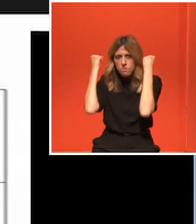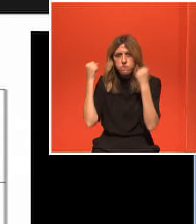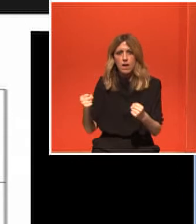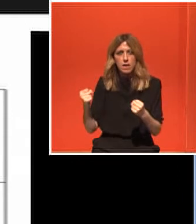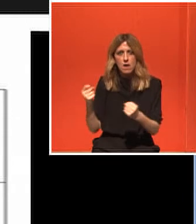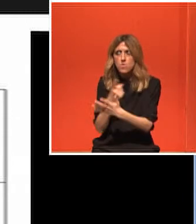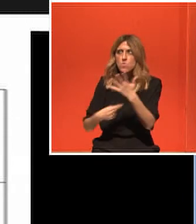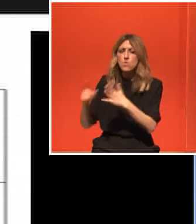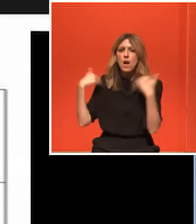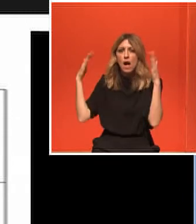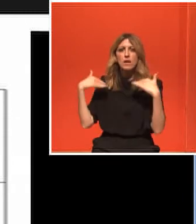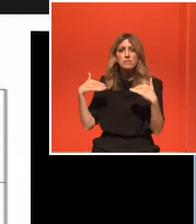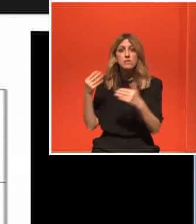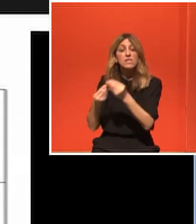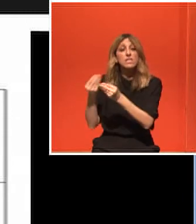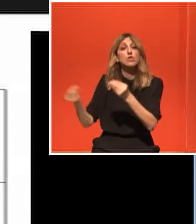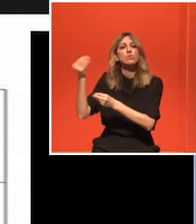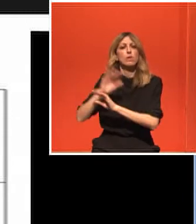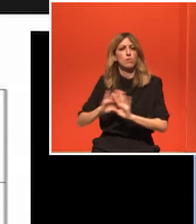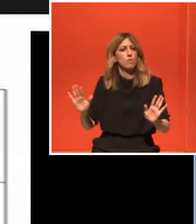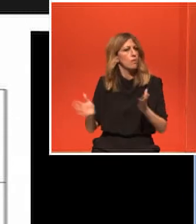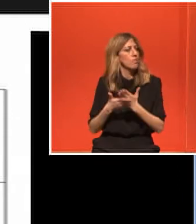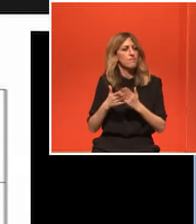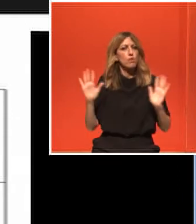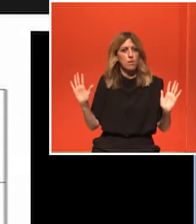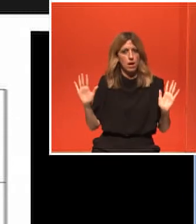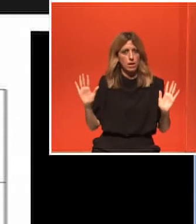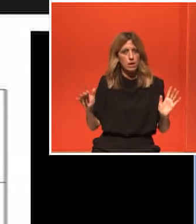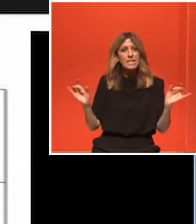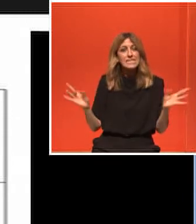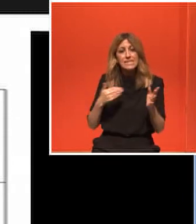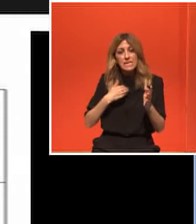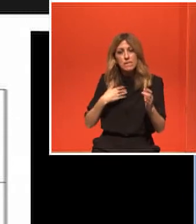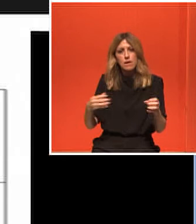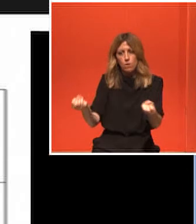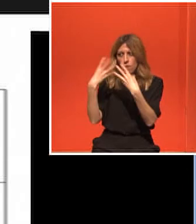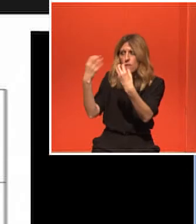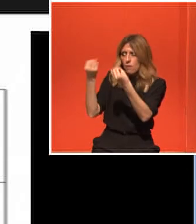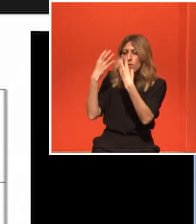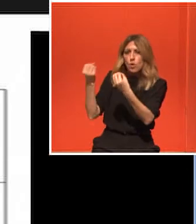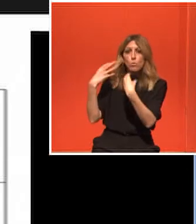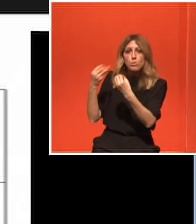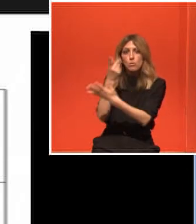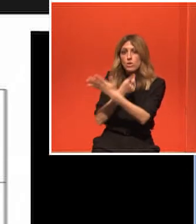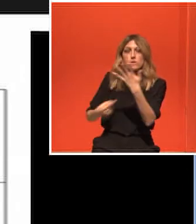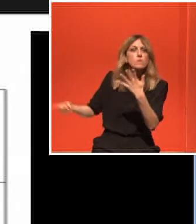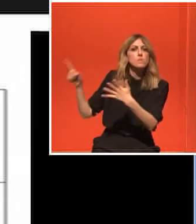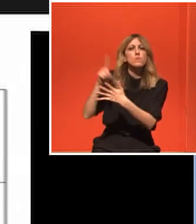σύστημα, αν μπούμε και κάνουμε overtraining, χάνει την προσαρμοστικότητά του και γίνεσαι